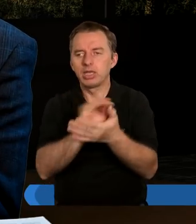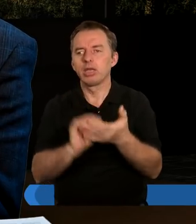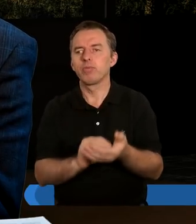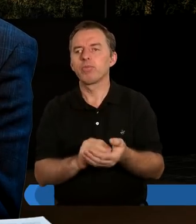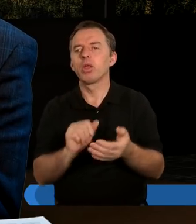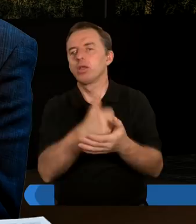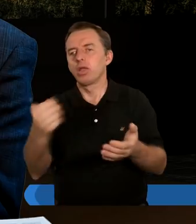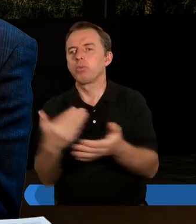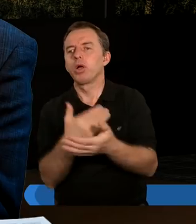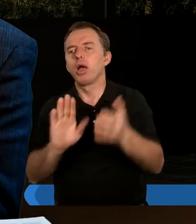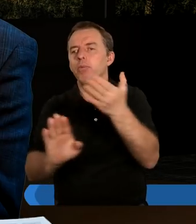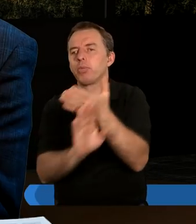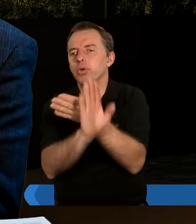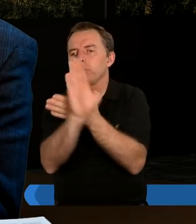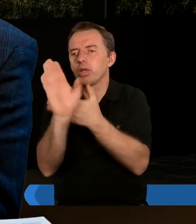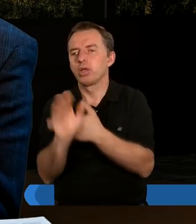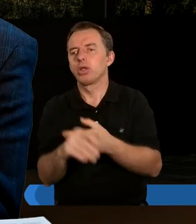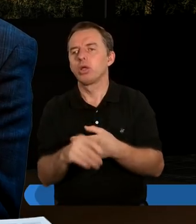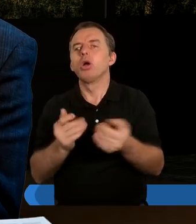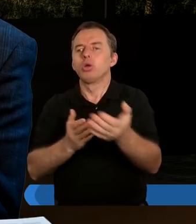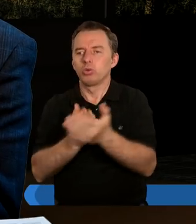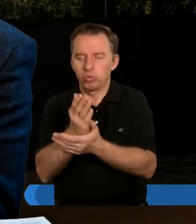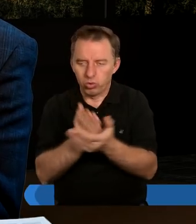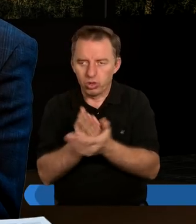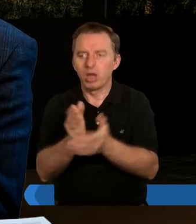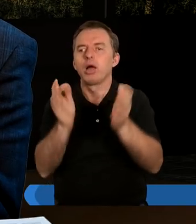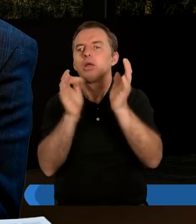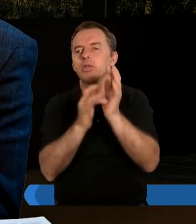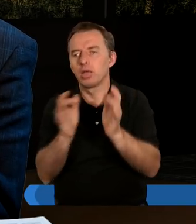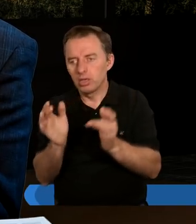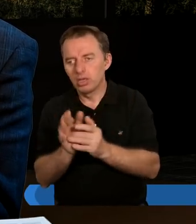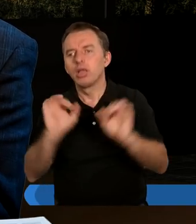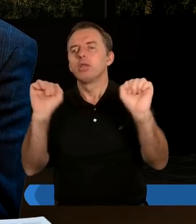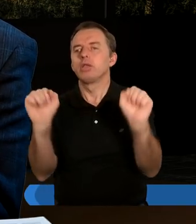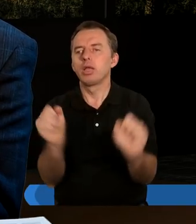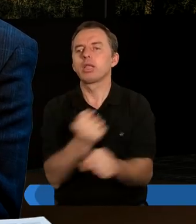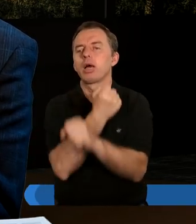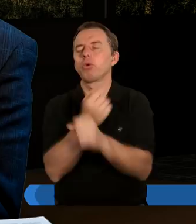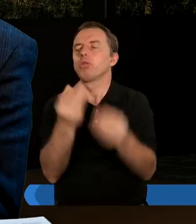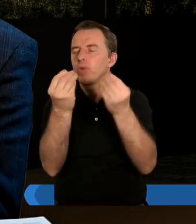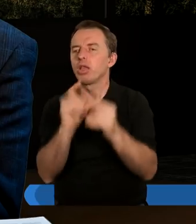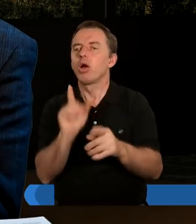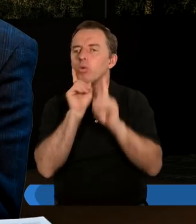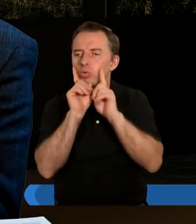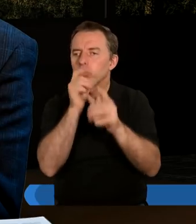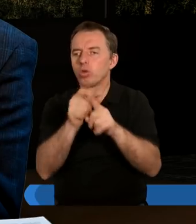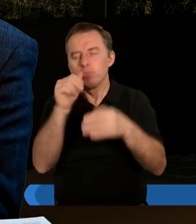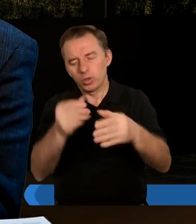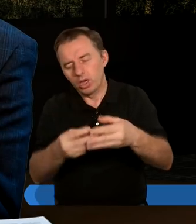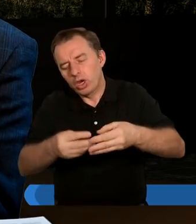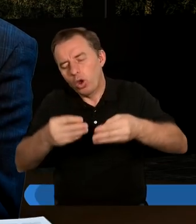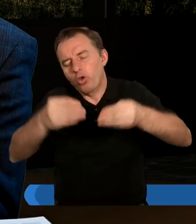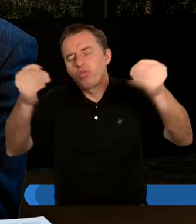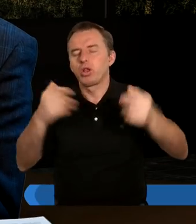którym na samym początku przedstawia się jako sługa Jezusa Chrystusa i to jest niesamowite dla mnie myśl, którą naprawdę można